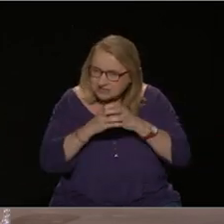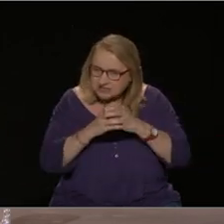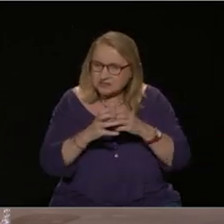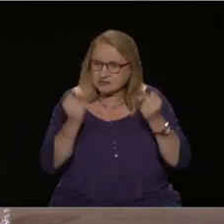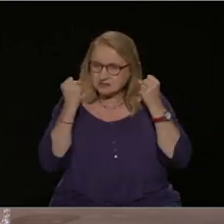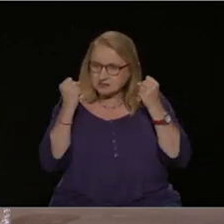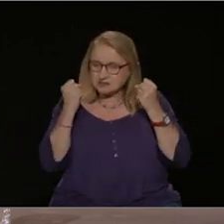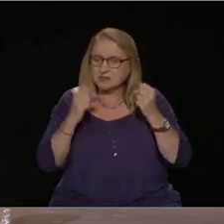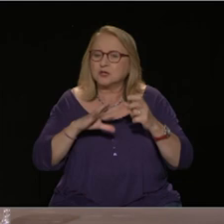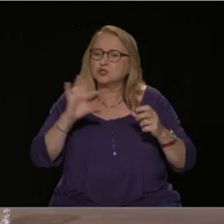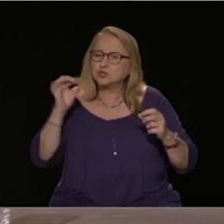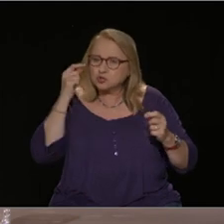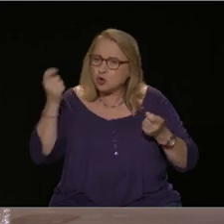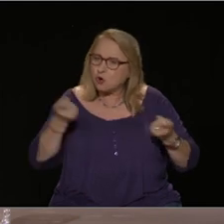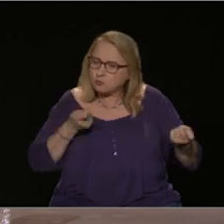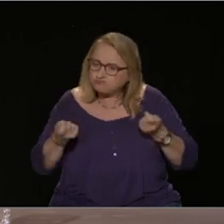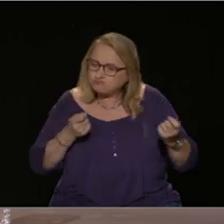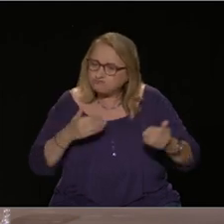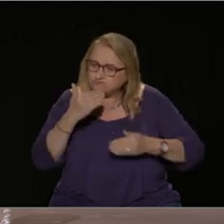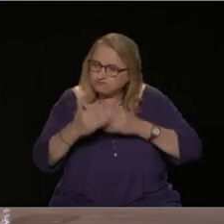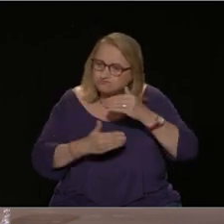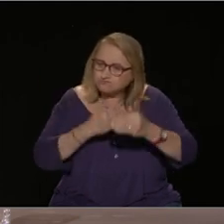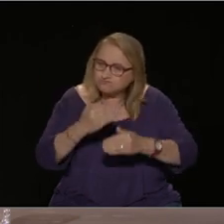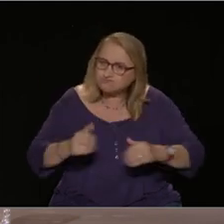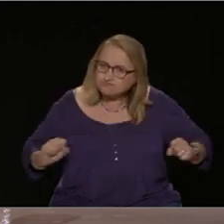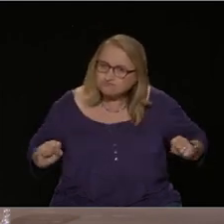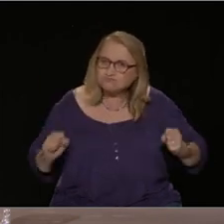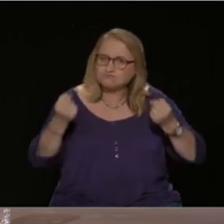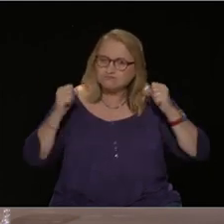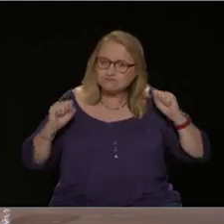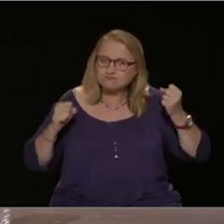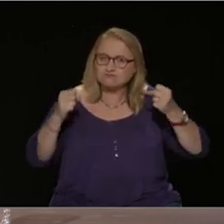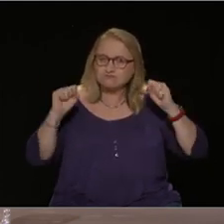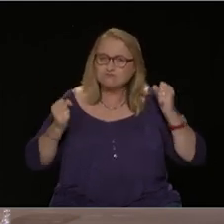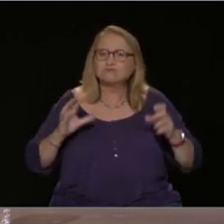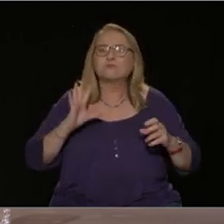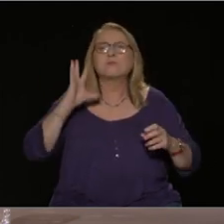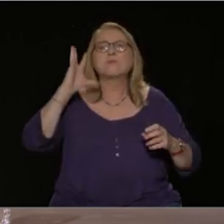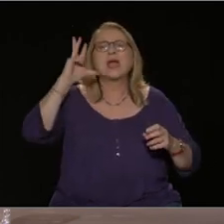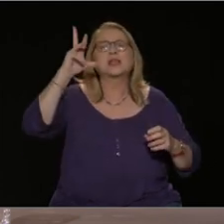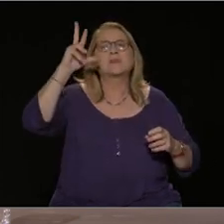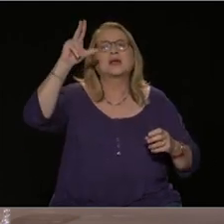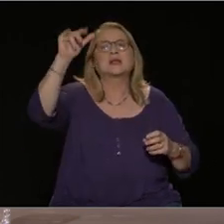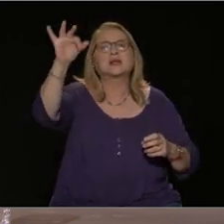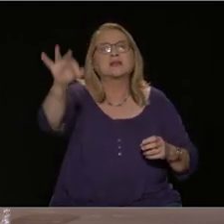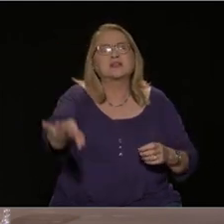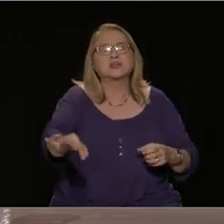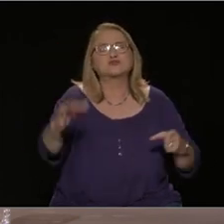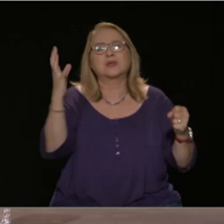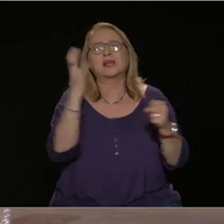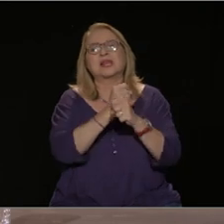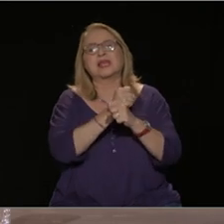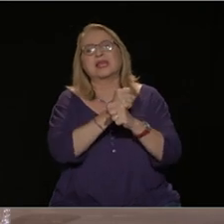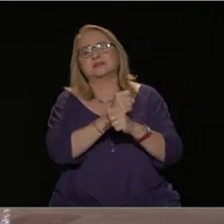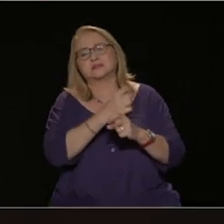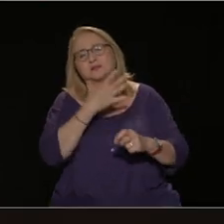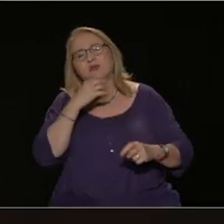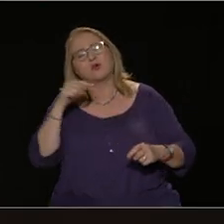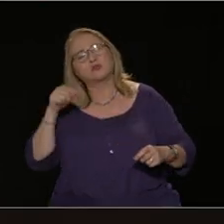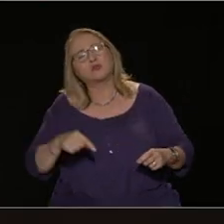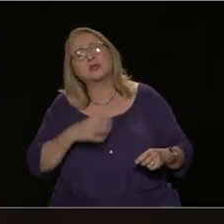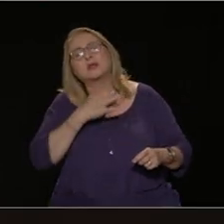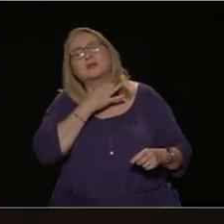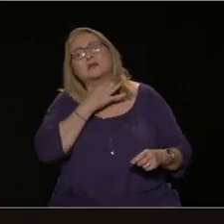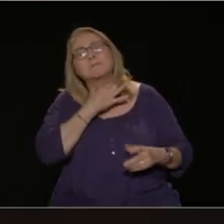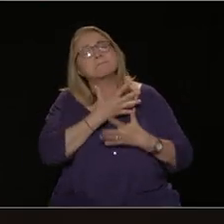κλιμακώσουμε τις κινητοποίσεις μας, μέχρι να μπορέσουμε να επιβάλλουμε και τις νίκες που απαιτεί αυτή η σημερινή δύσκολη κατέσταση στην οποία ζούμε. Για